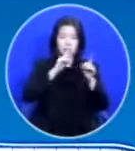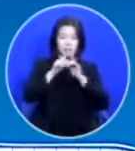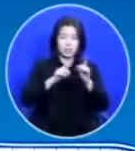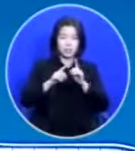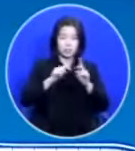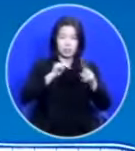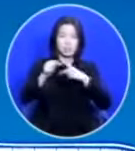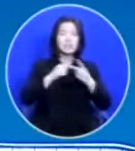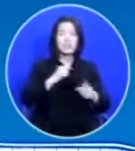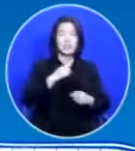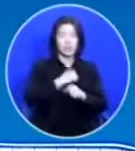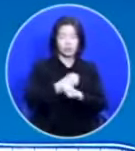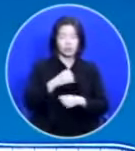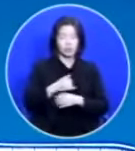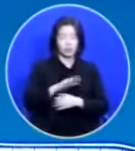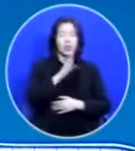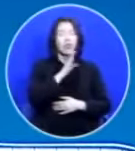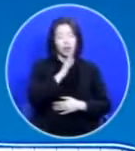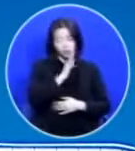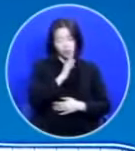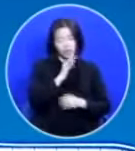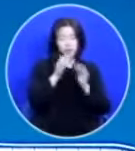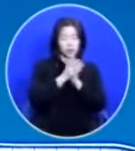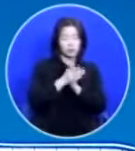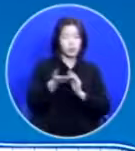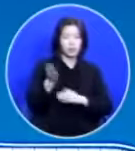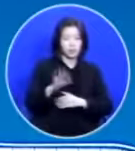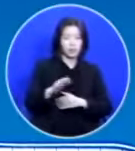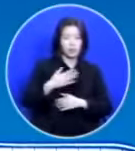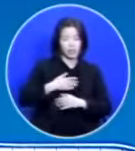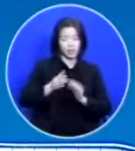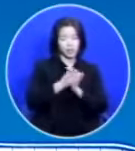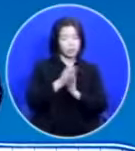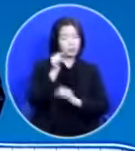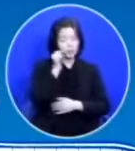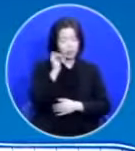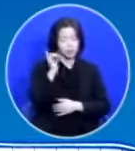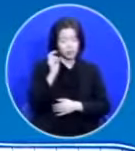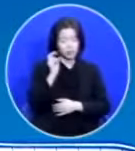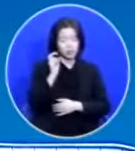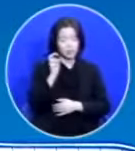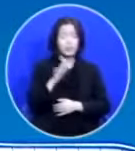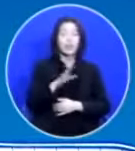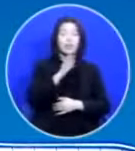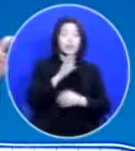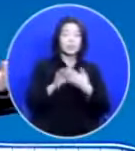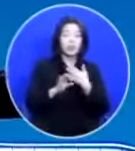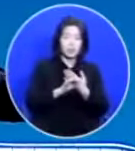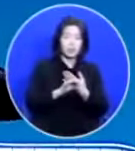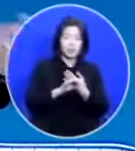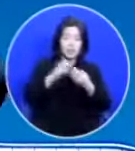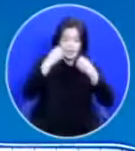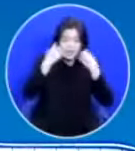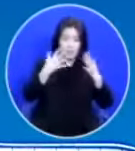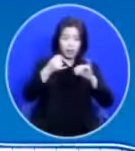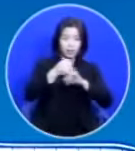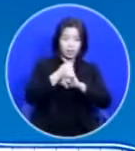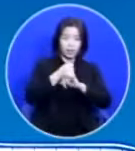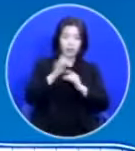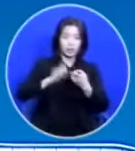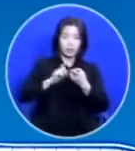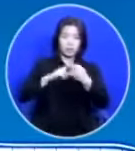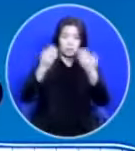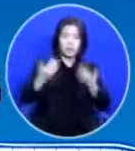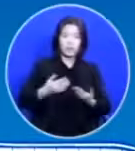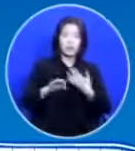그래 기도를 해야 되는데 내가 또 못하고 있구나 그러면 새 언약대로 받으면 어떻게 받지요?